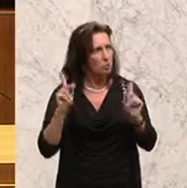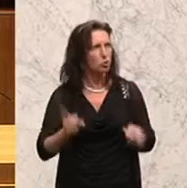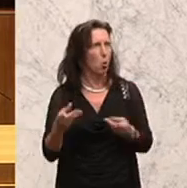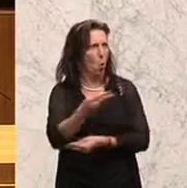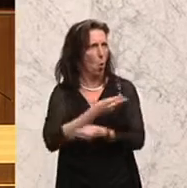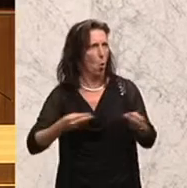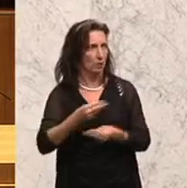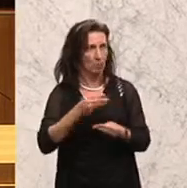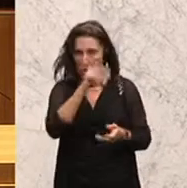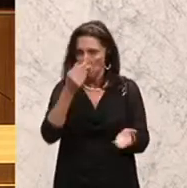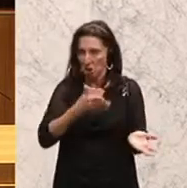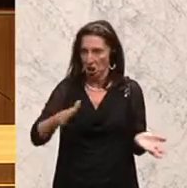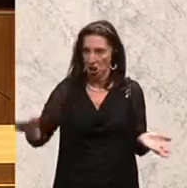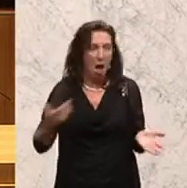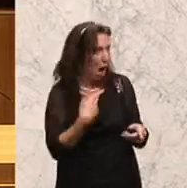Und ich sehe das nicht.